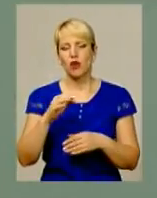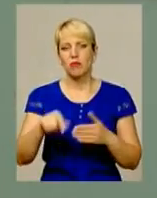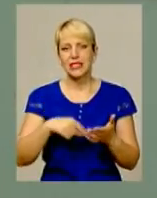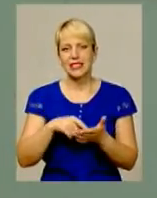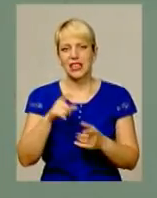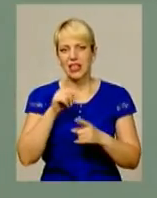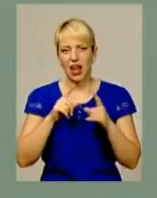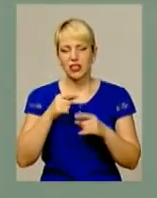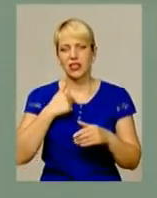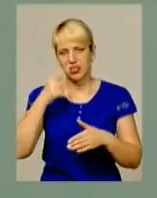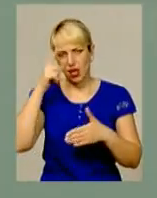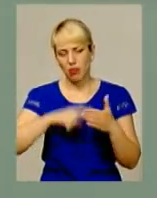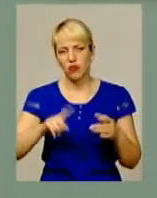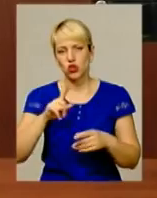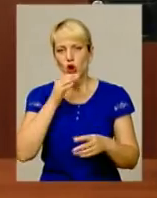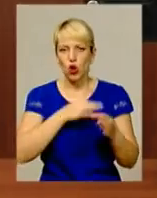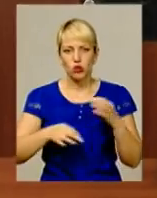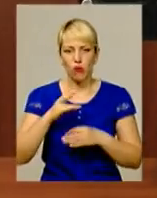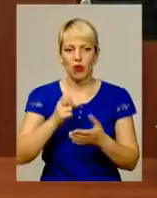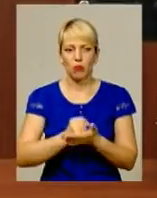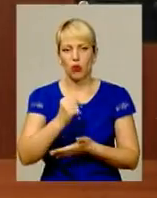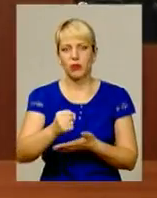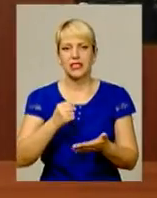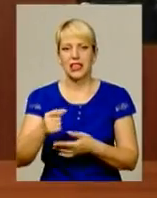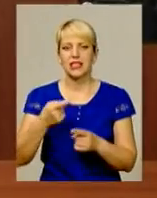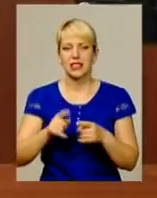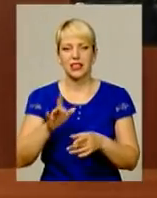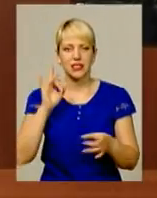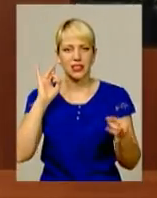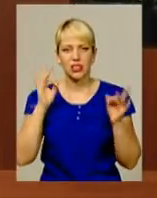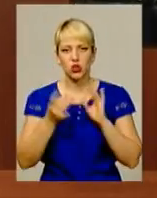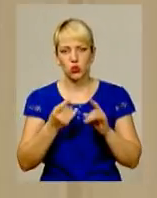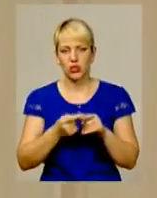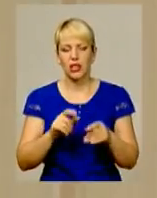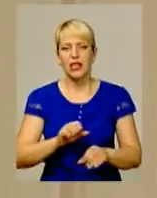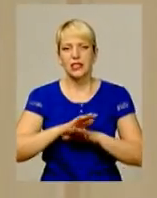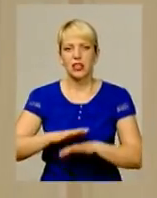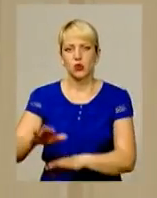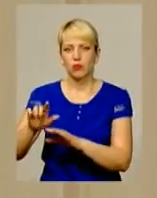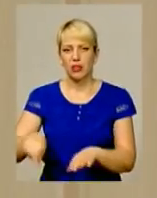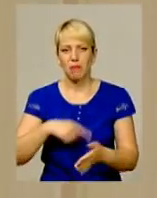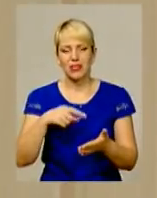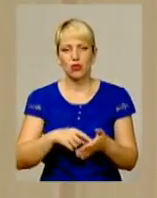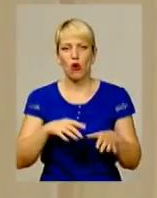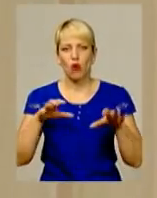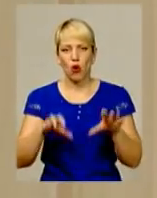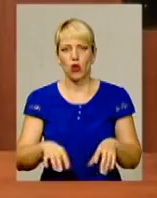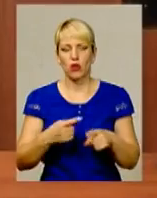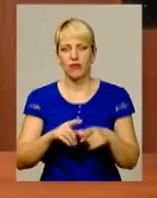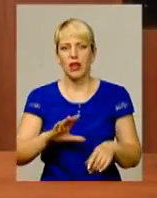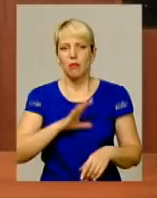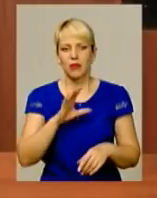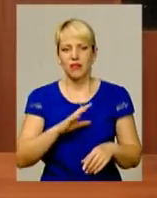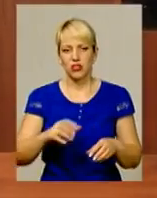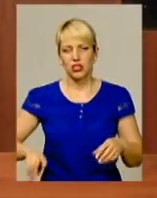запевнили. Мовляв, розмови про призначення – лише чутки. Заступниця міського голови, до слова, теж колишня очільниця однієї